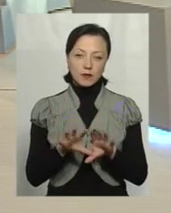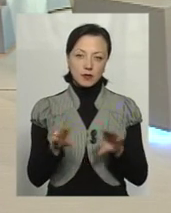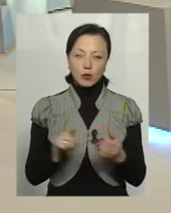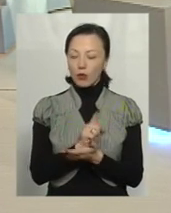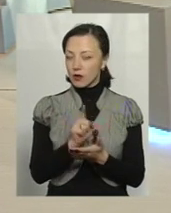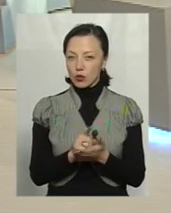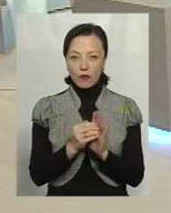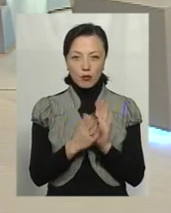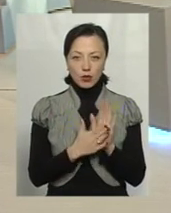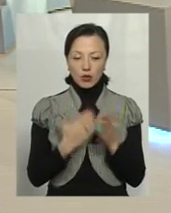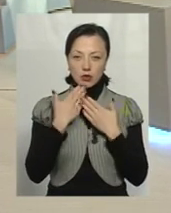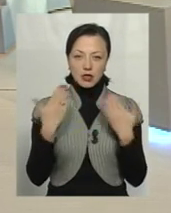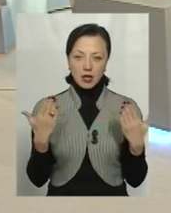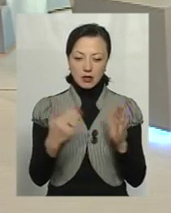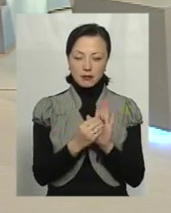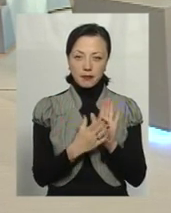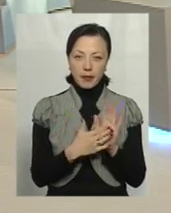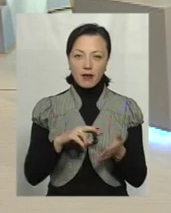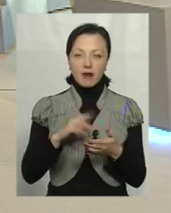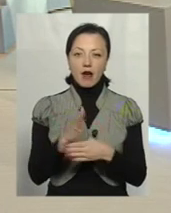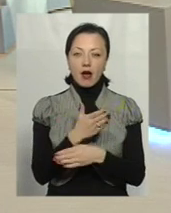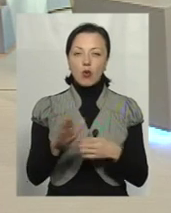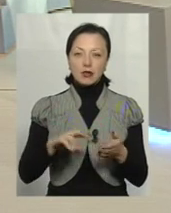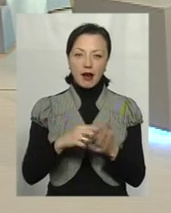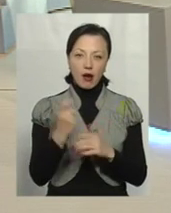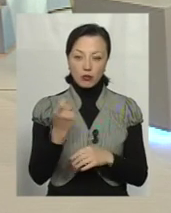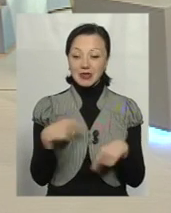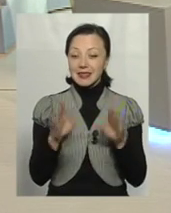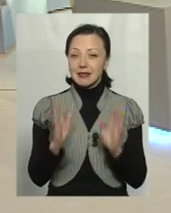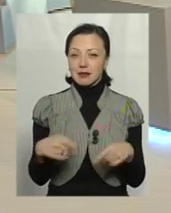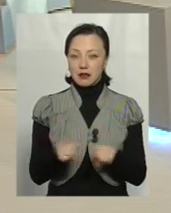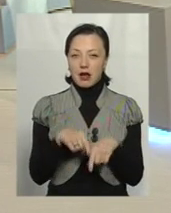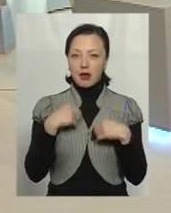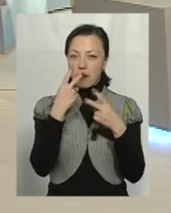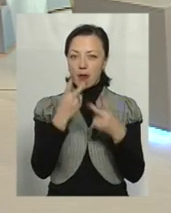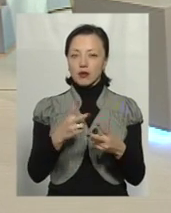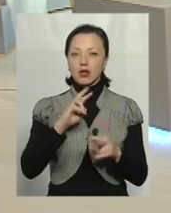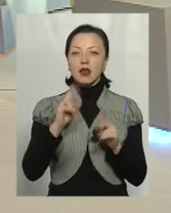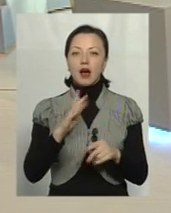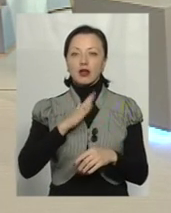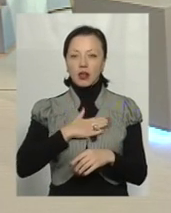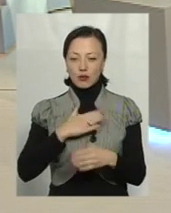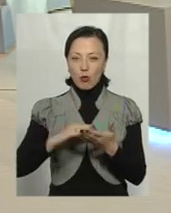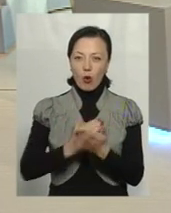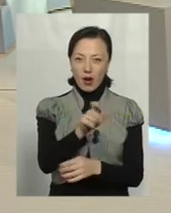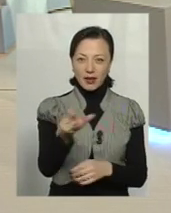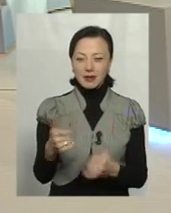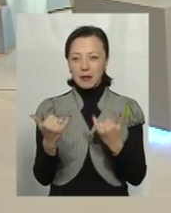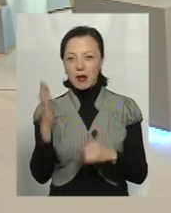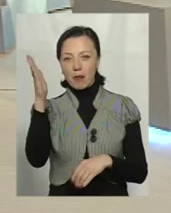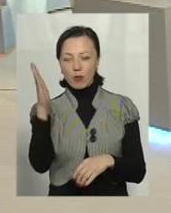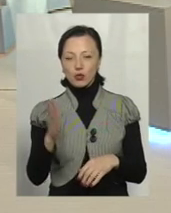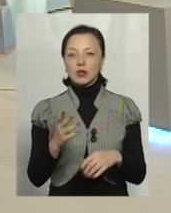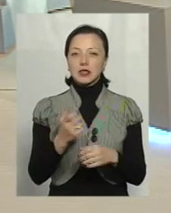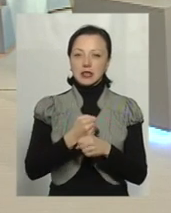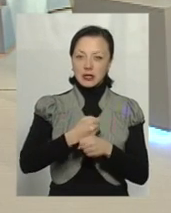обов'язковий пункт, останній в економічному розділі. Тільки так я бачу, як ми можемо наш політикум, теперішній, той, хто буде в майбутньому,